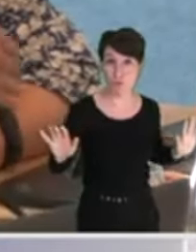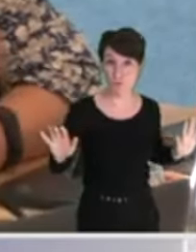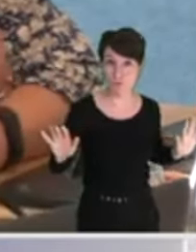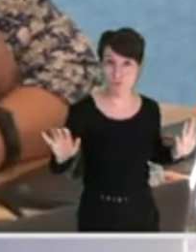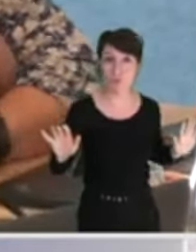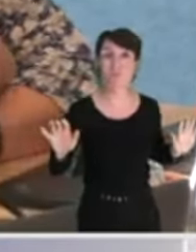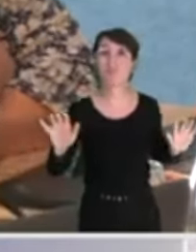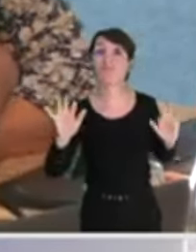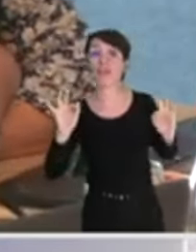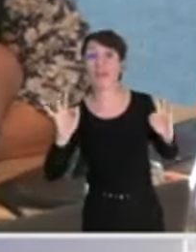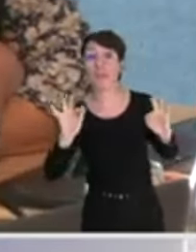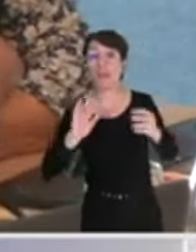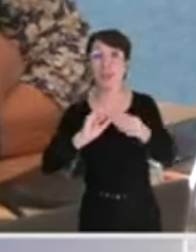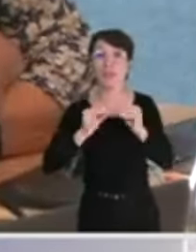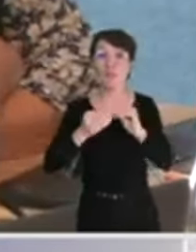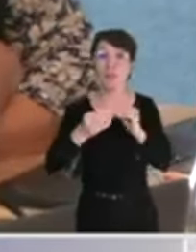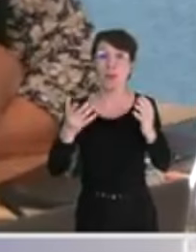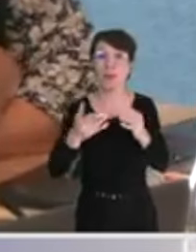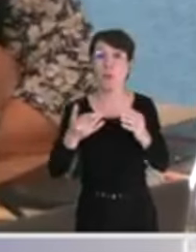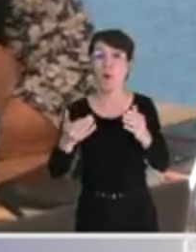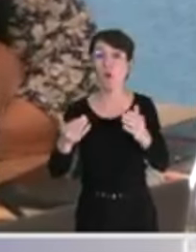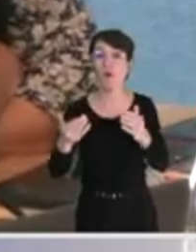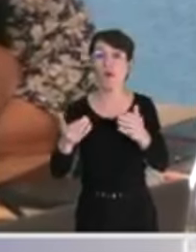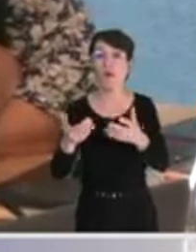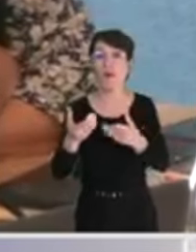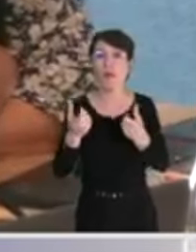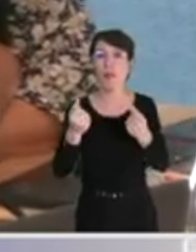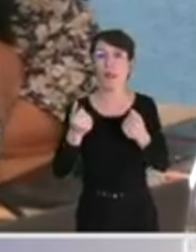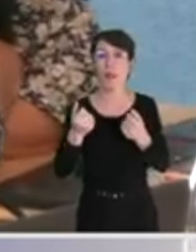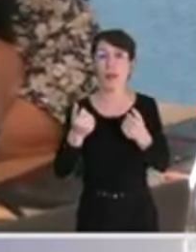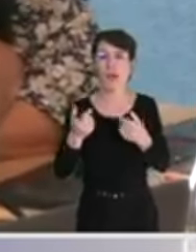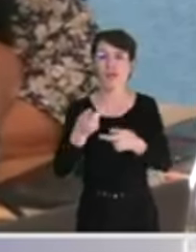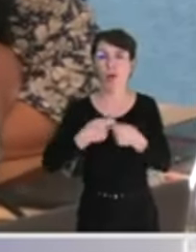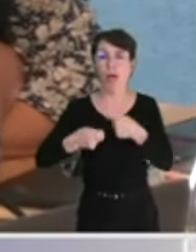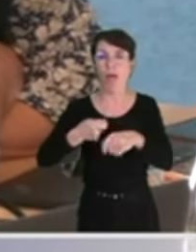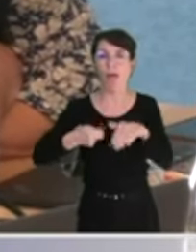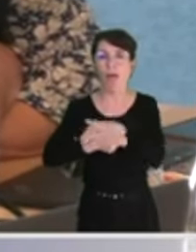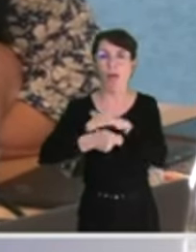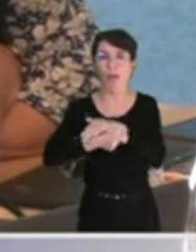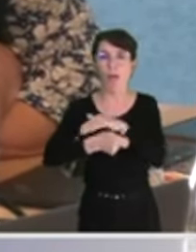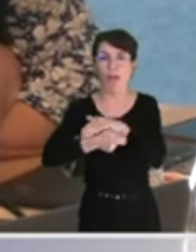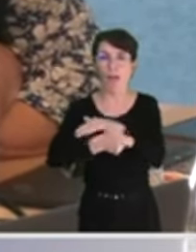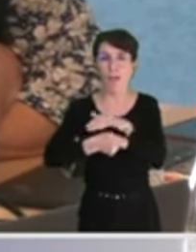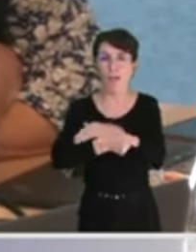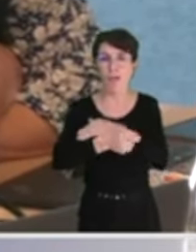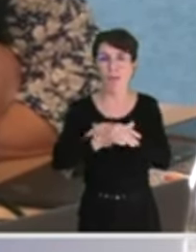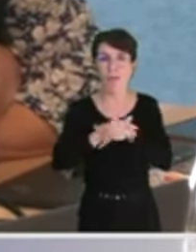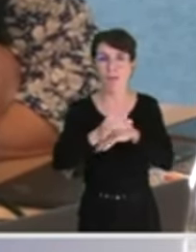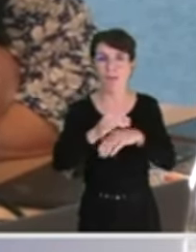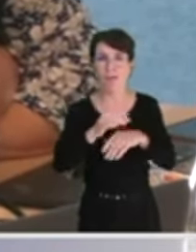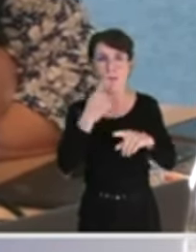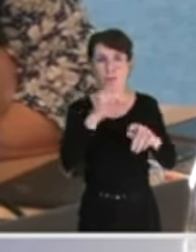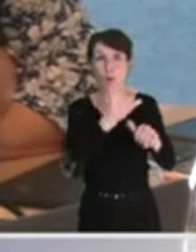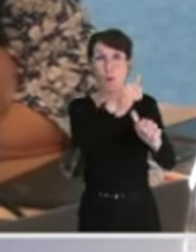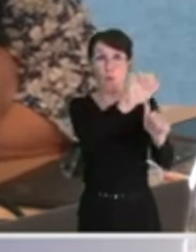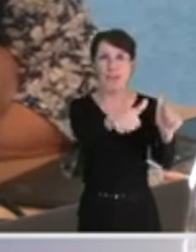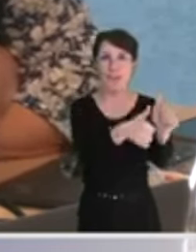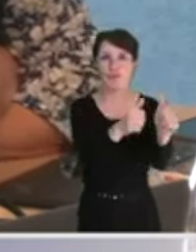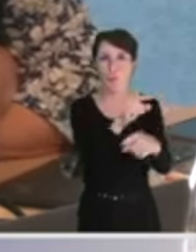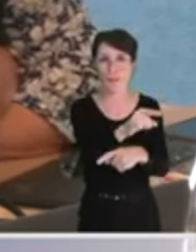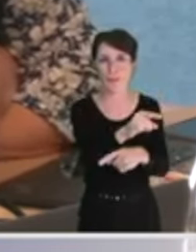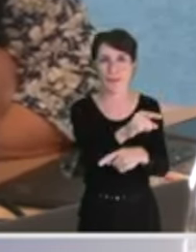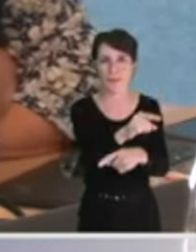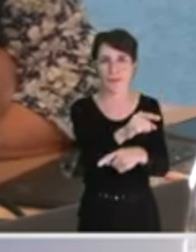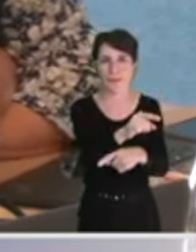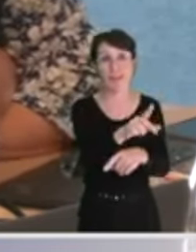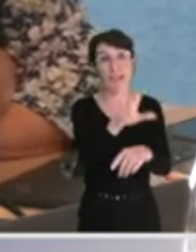du versement du sursalaire non déclaré éventuel à votre première adjointe dénoncée par